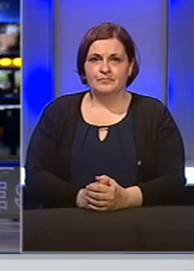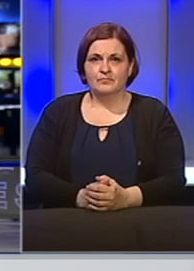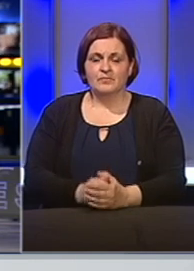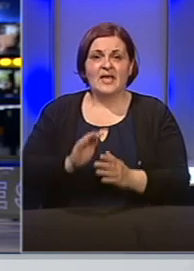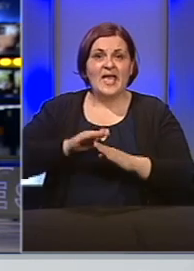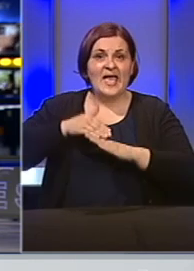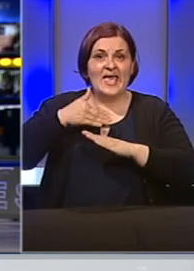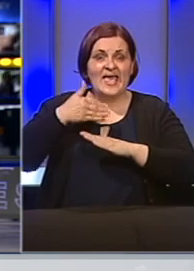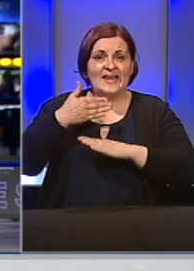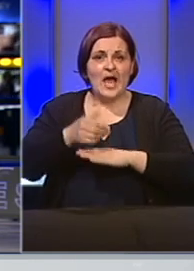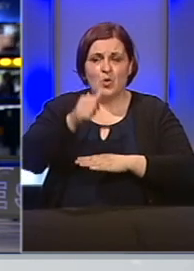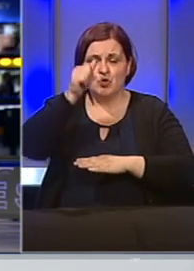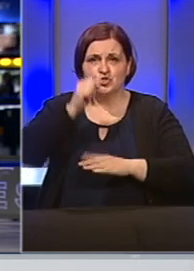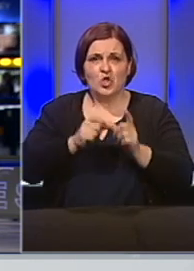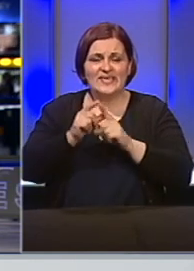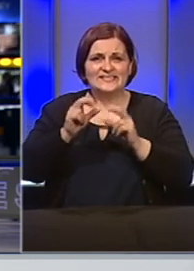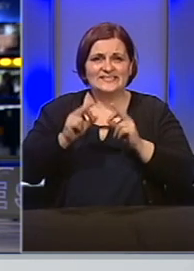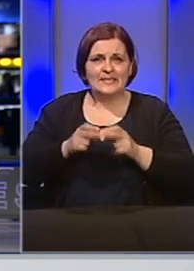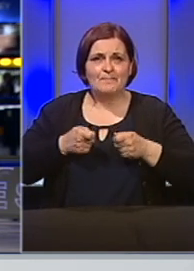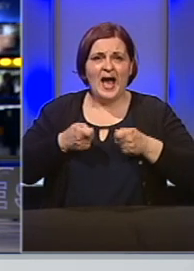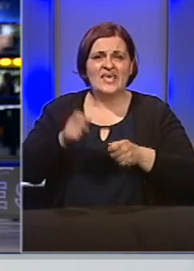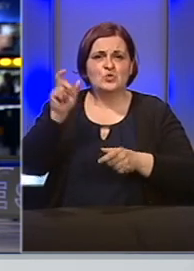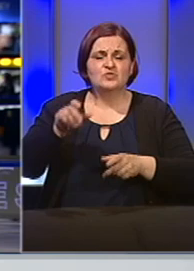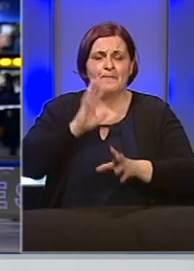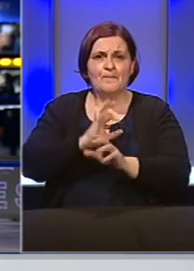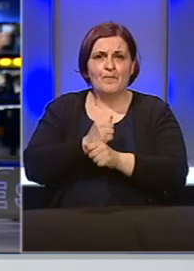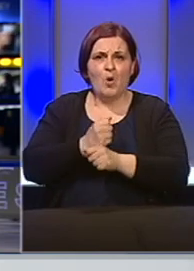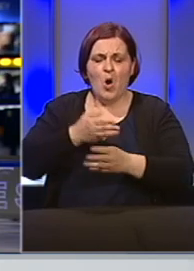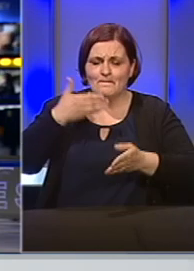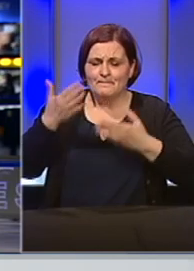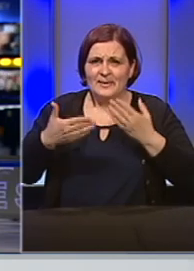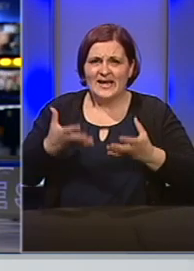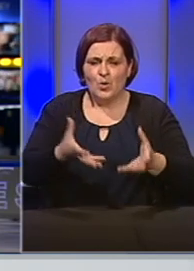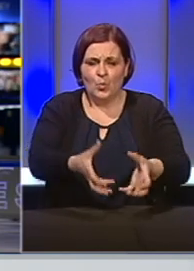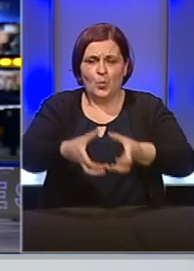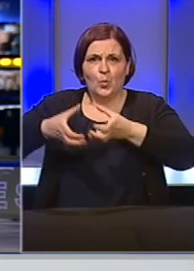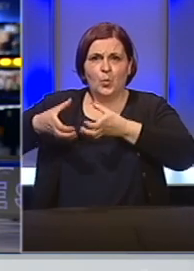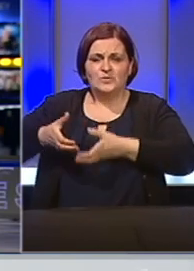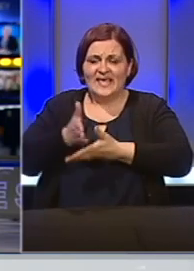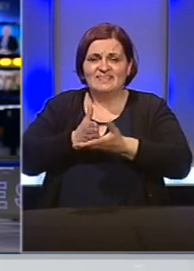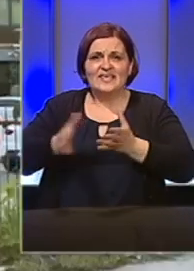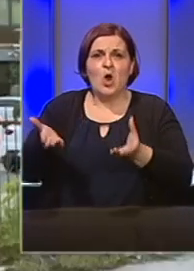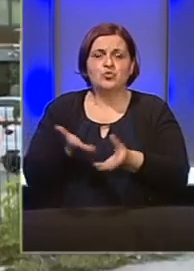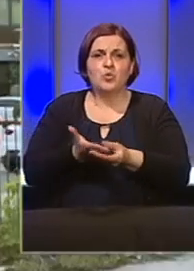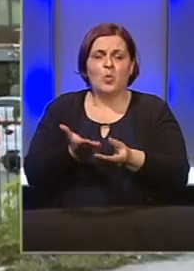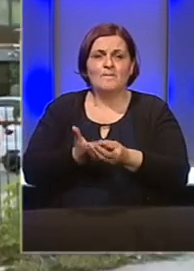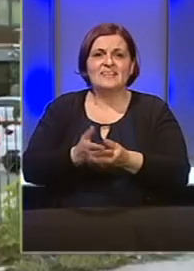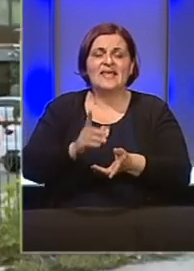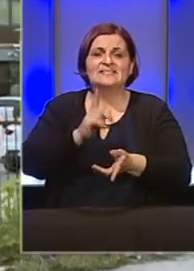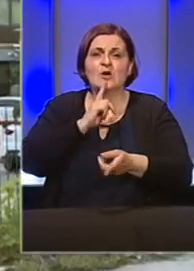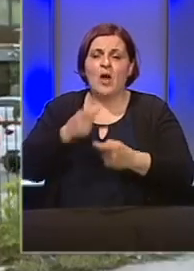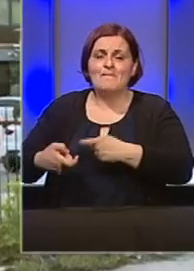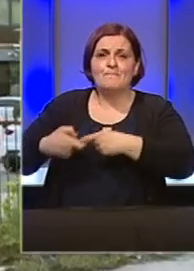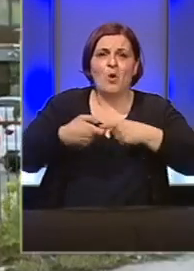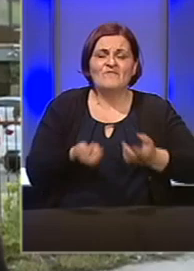Nakon što su pripadnici SIP-e i tužilaštva Bosne i Hercegovine pregledali, izuzeli su dio dokumentacije koja se dovodi u